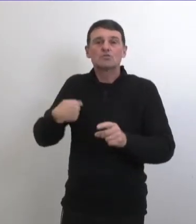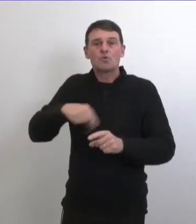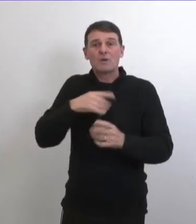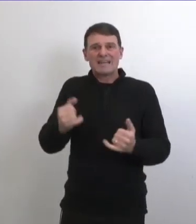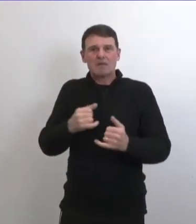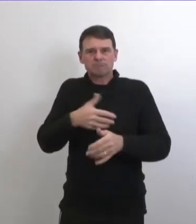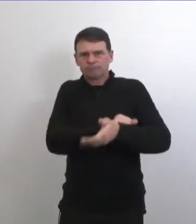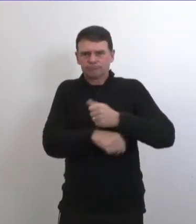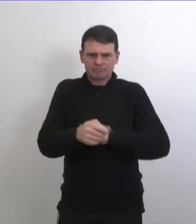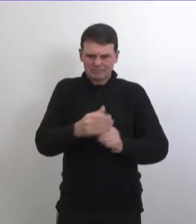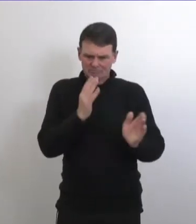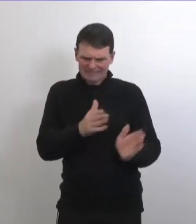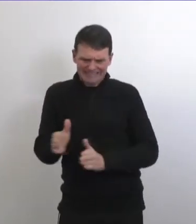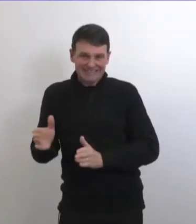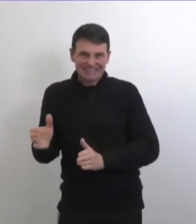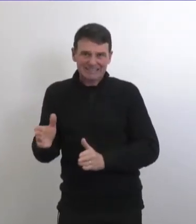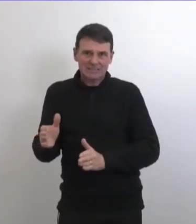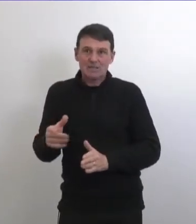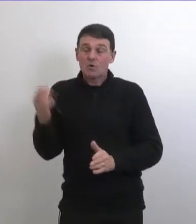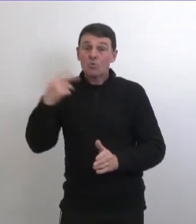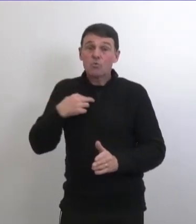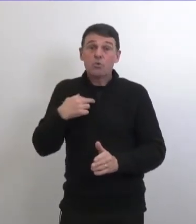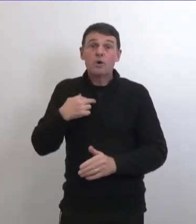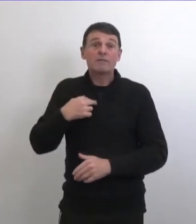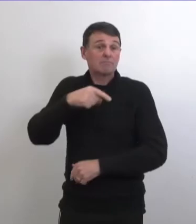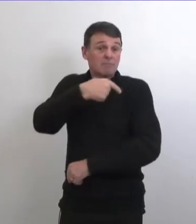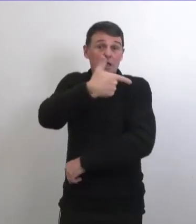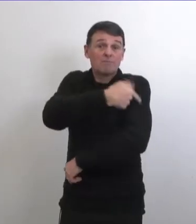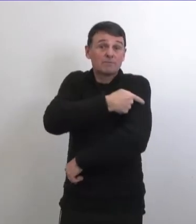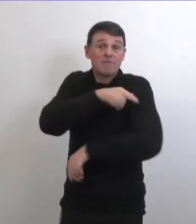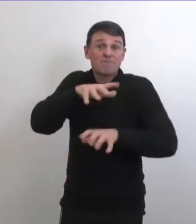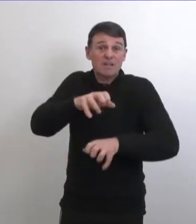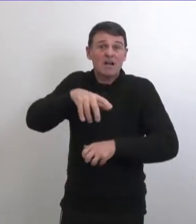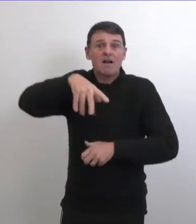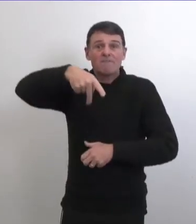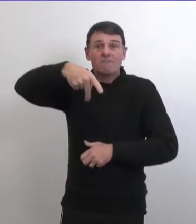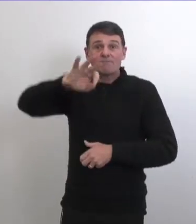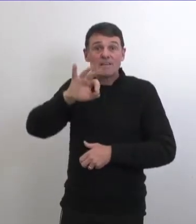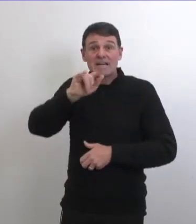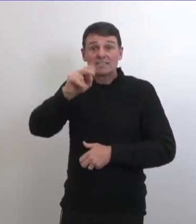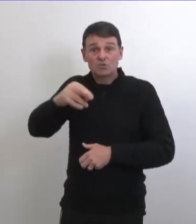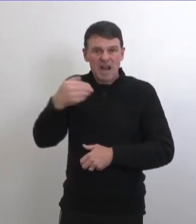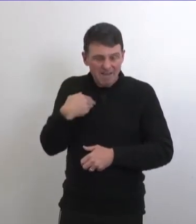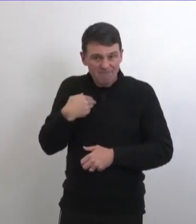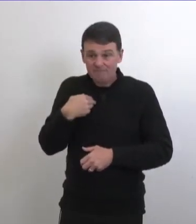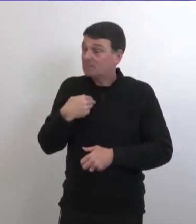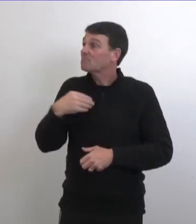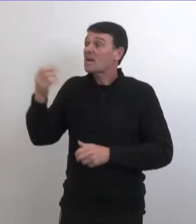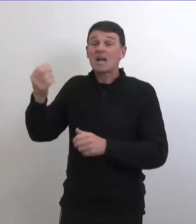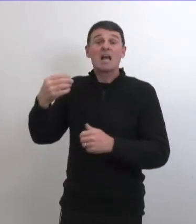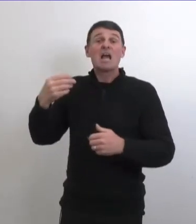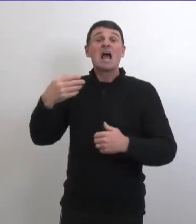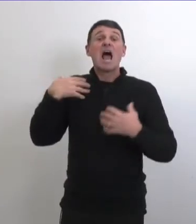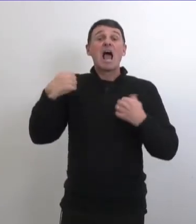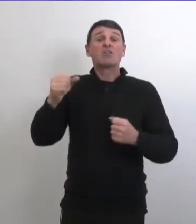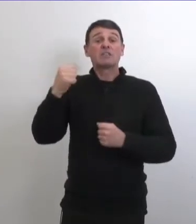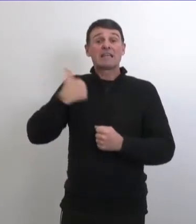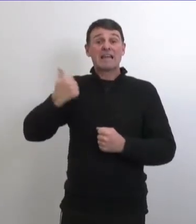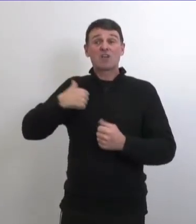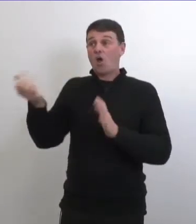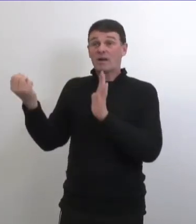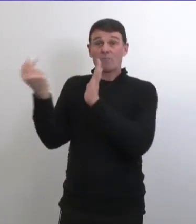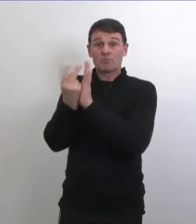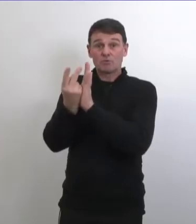plans pour ça mais il ya quand même de la planification qui est un coup pour examiner le différent type de vaccins qu'on a alors nous avons le vaccin